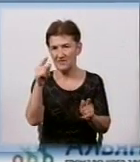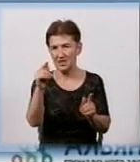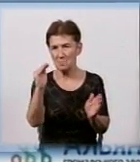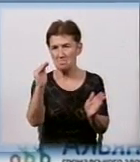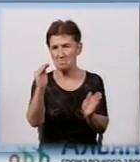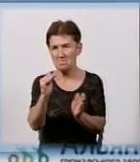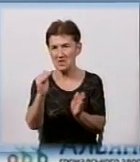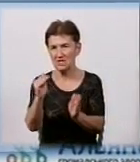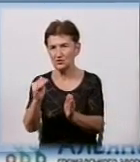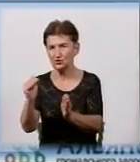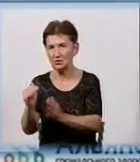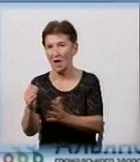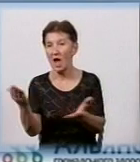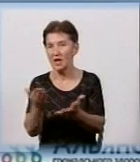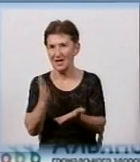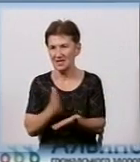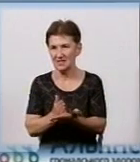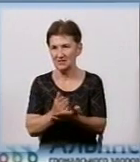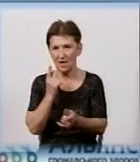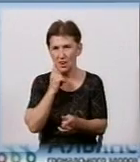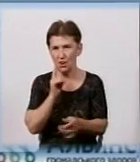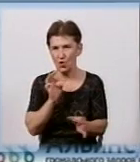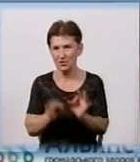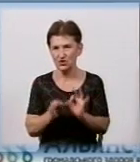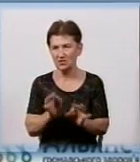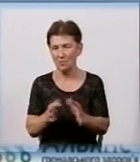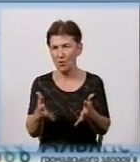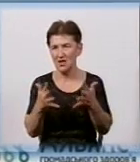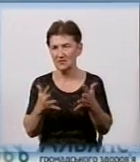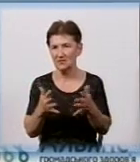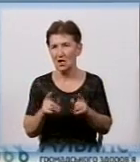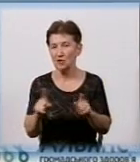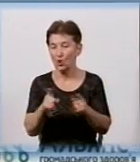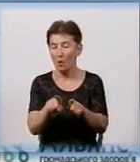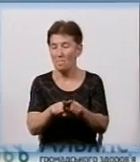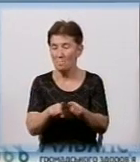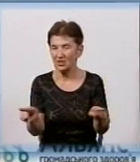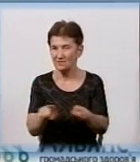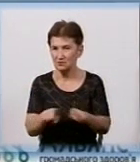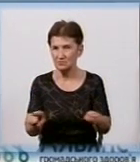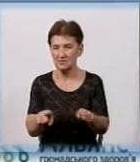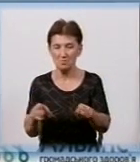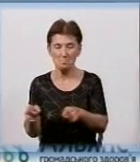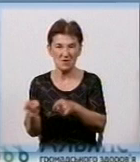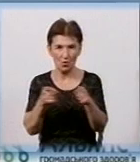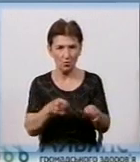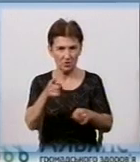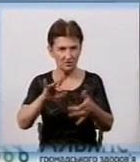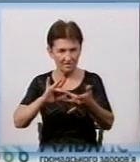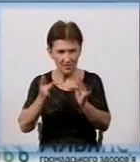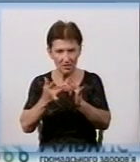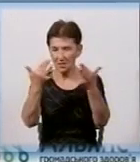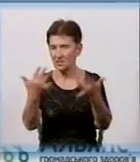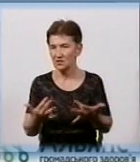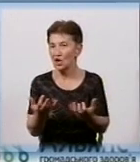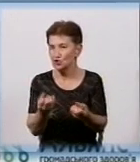Яке є логічне пояснення цьому? Окрім того, що розповсюдження наркотиків переходить в інтернет-площину, можна ще щось